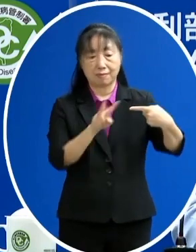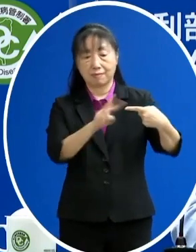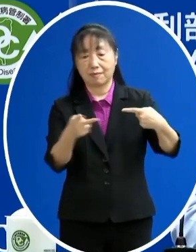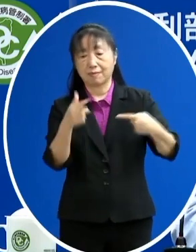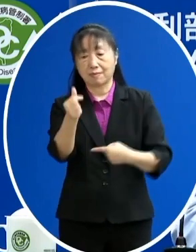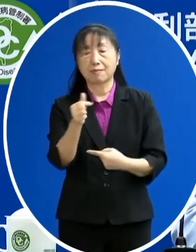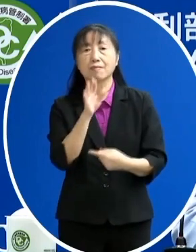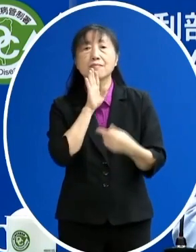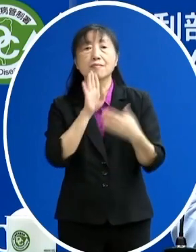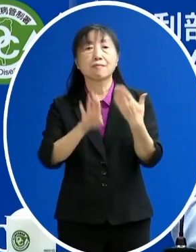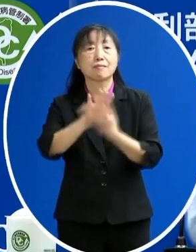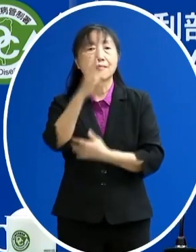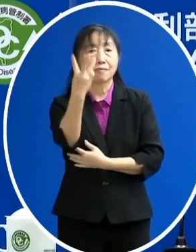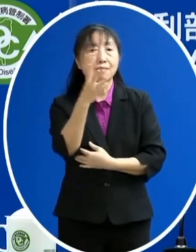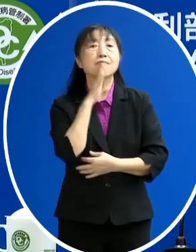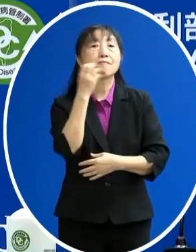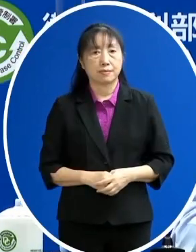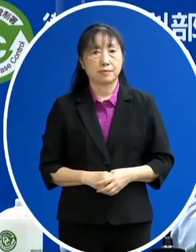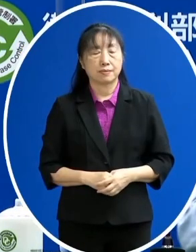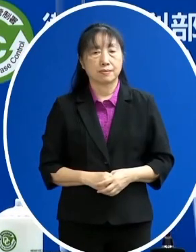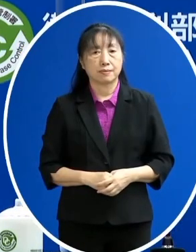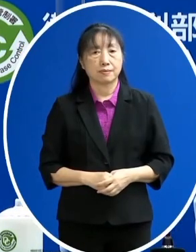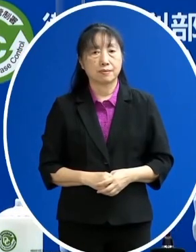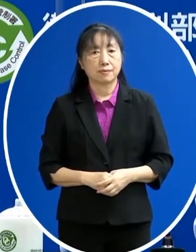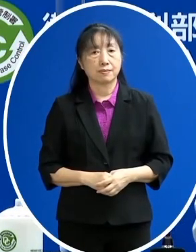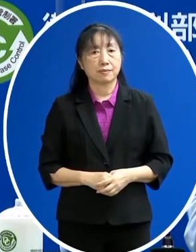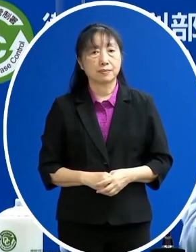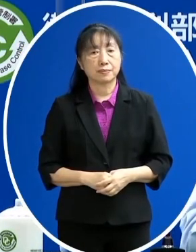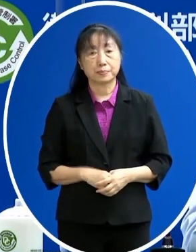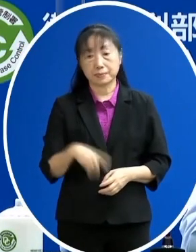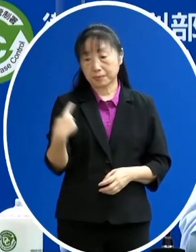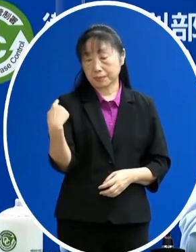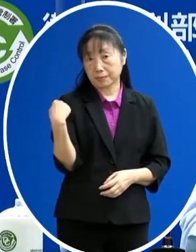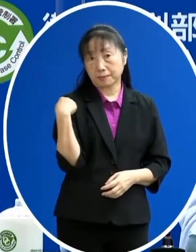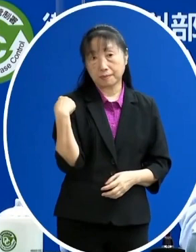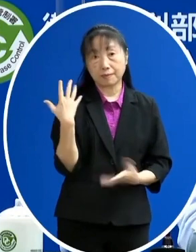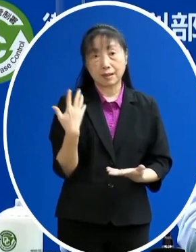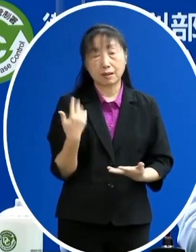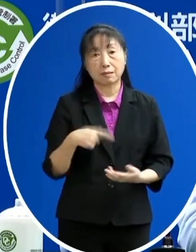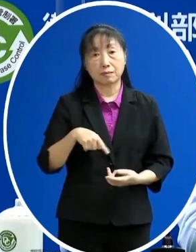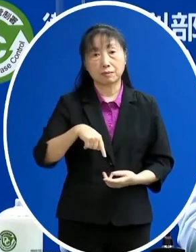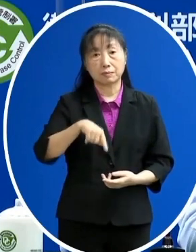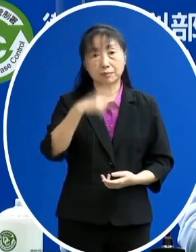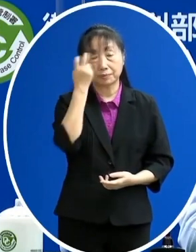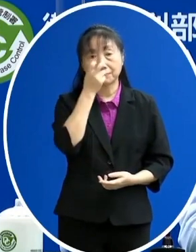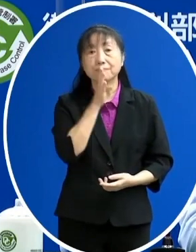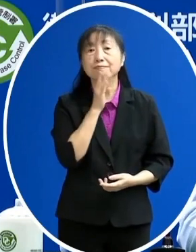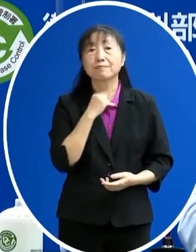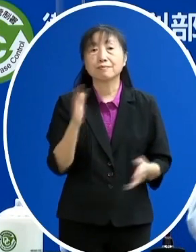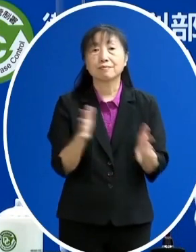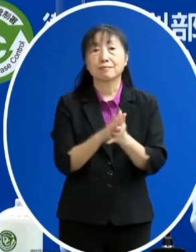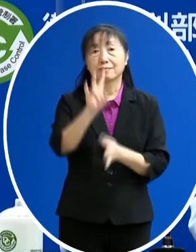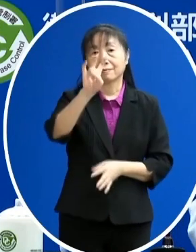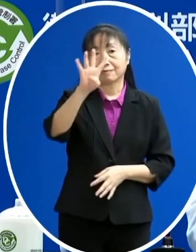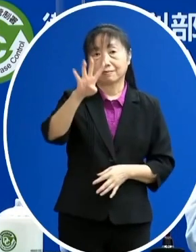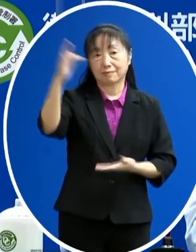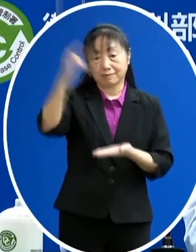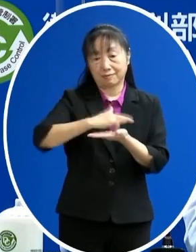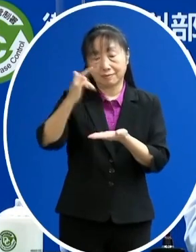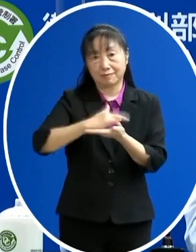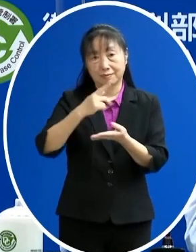那有3例是新增的那整體在昨天入境篩檢總共有24個航班